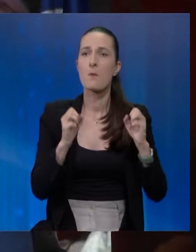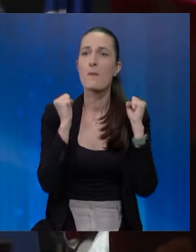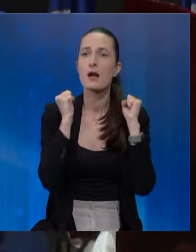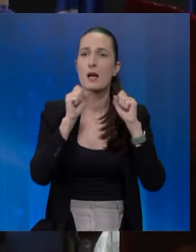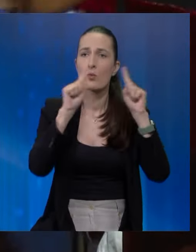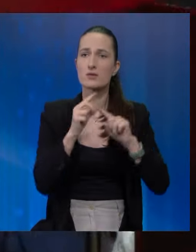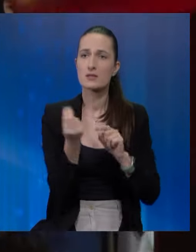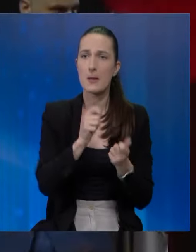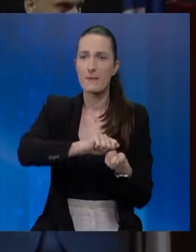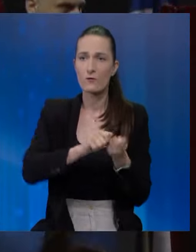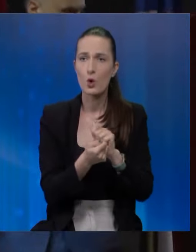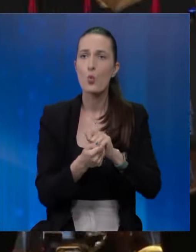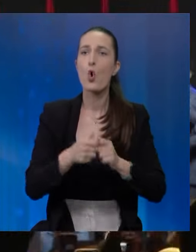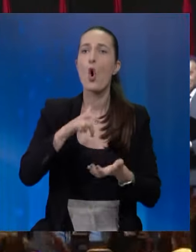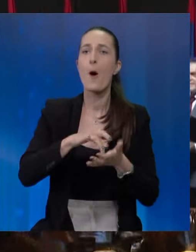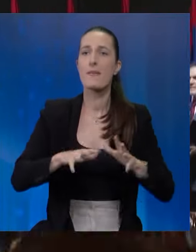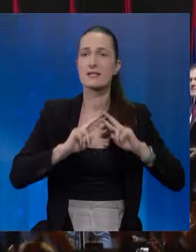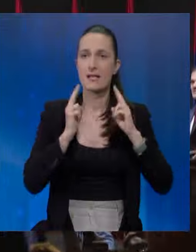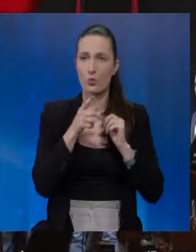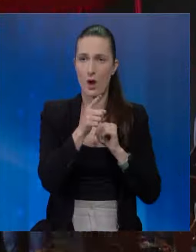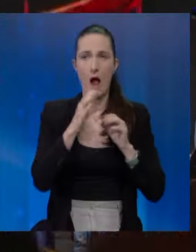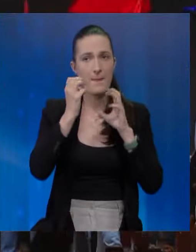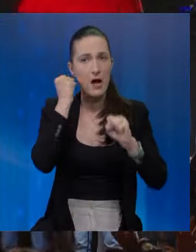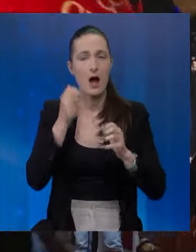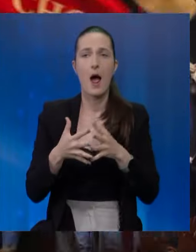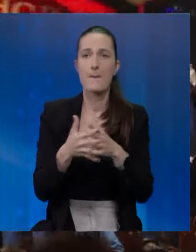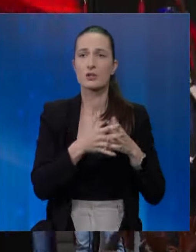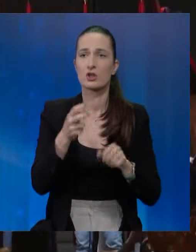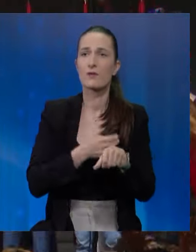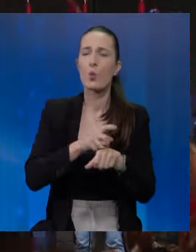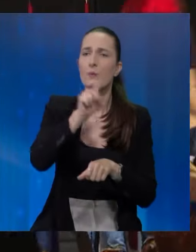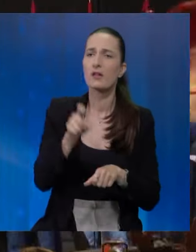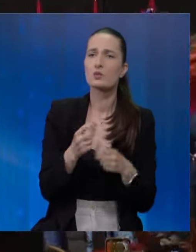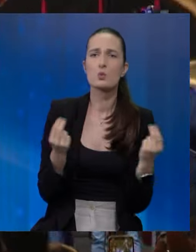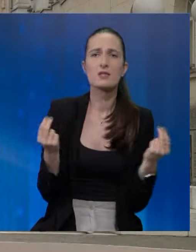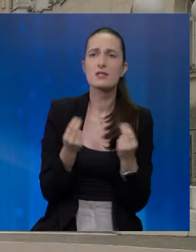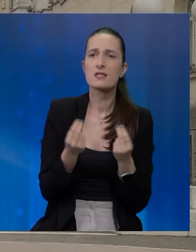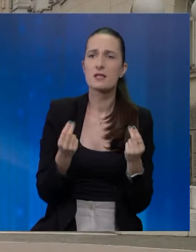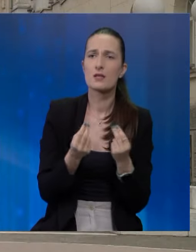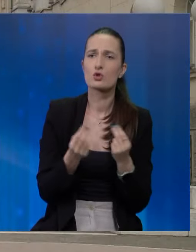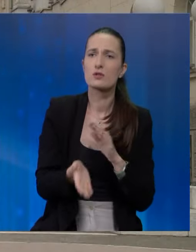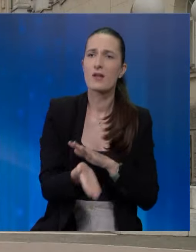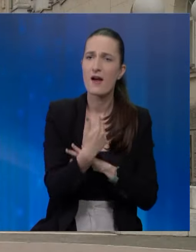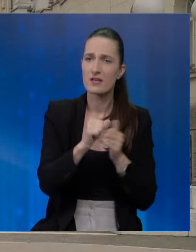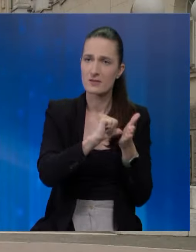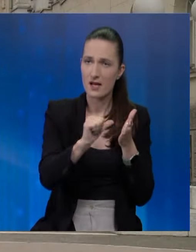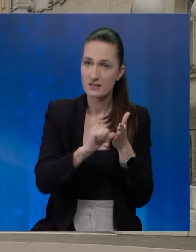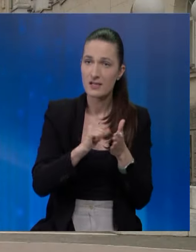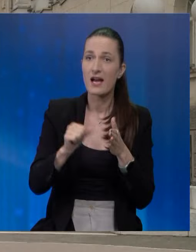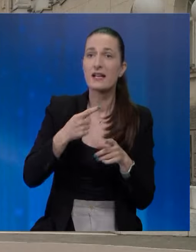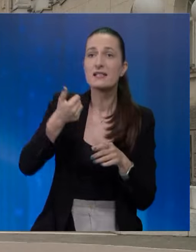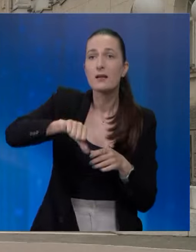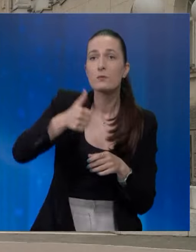banka Republike Srpske pretvori u komercijalnu, iz ambasade Sjedinjenih država upitali su zašto izbjegavanjem